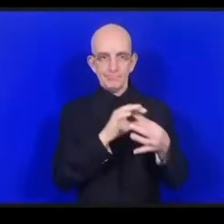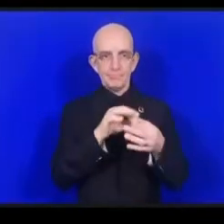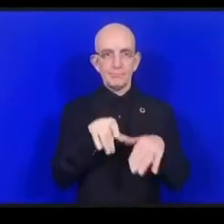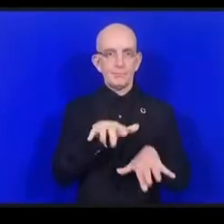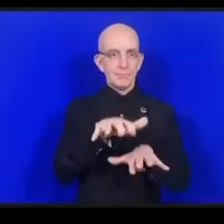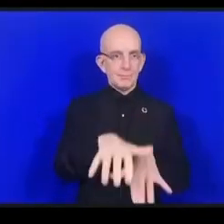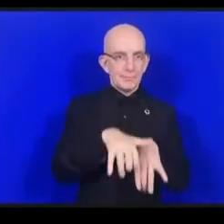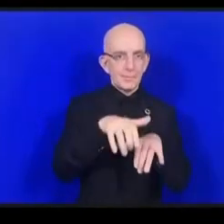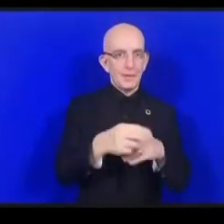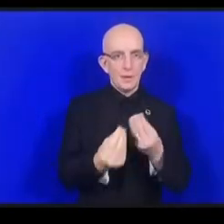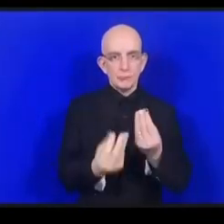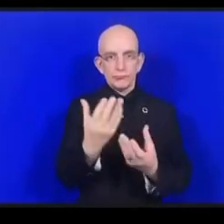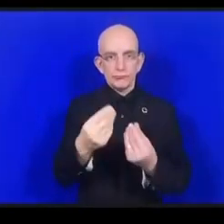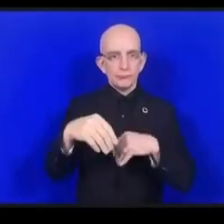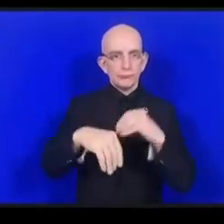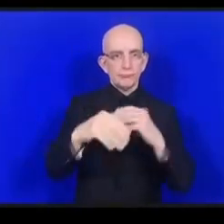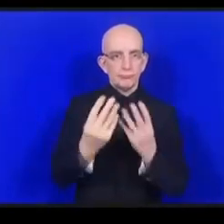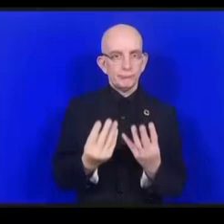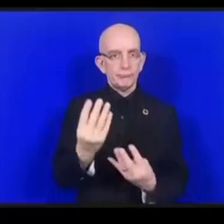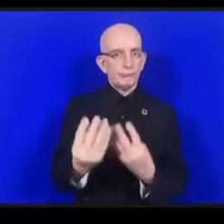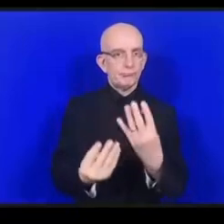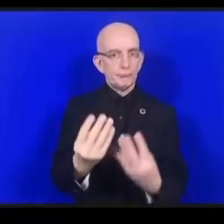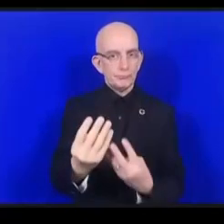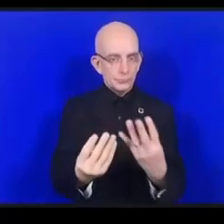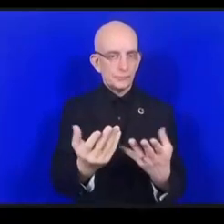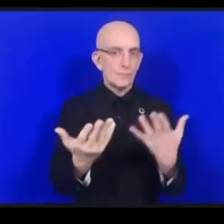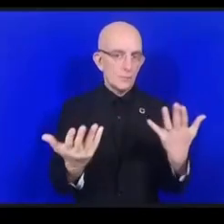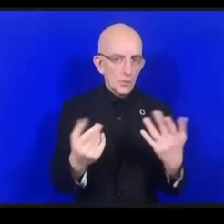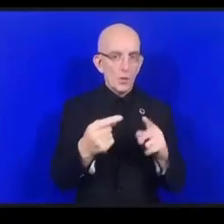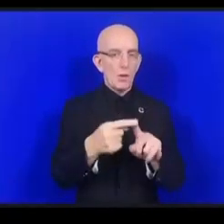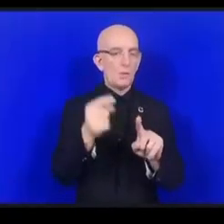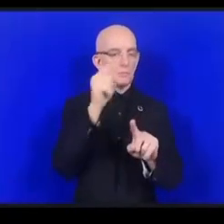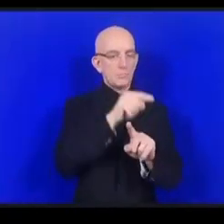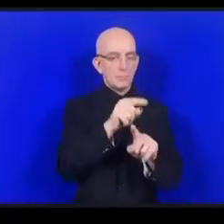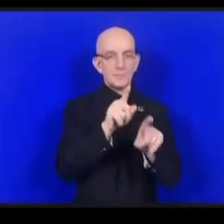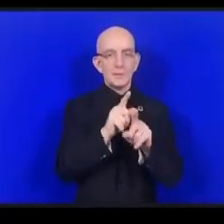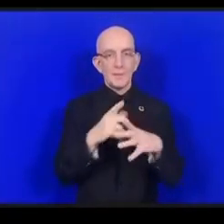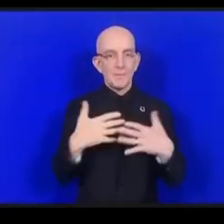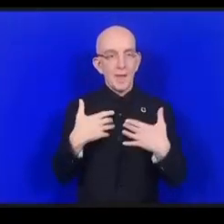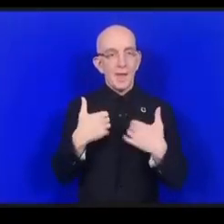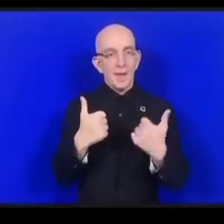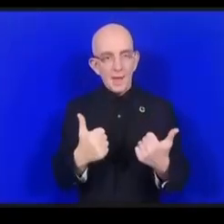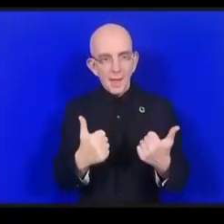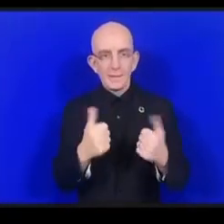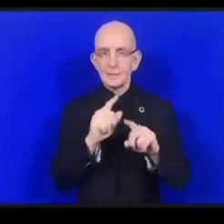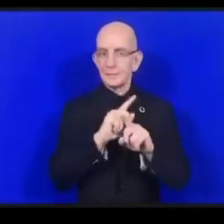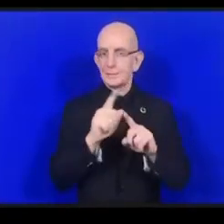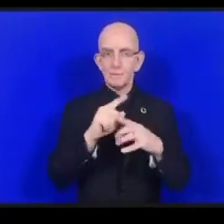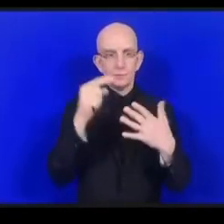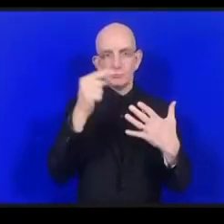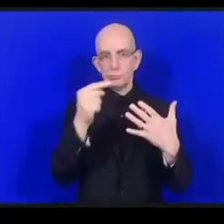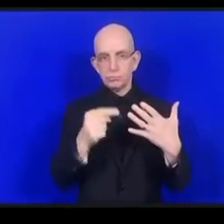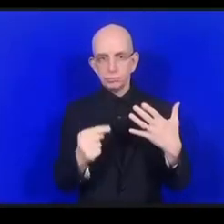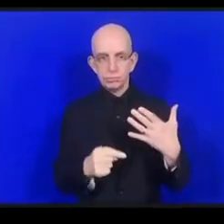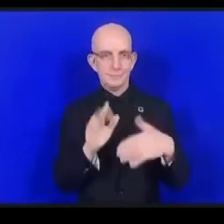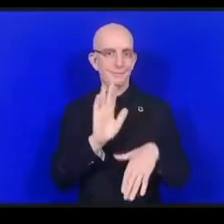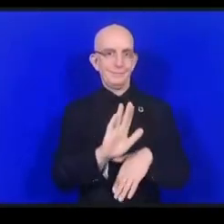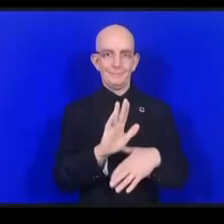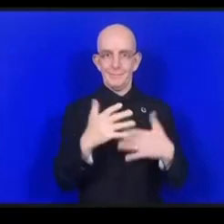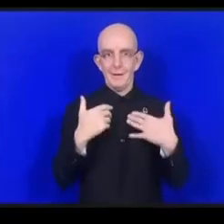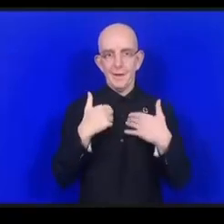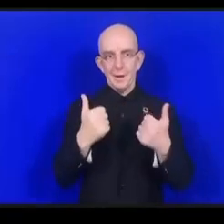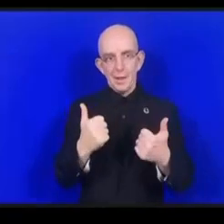القائمة كما تعرفون القضاء على الجوع والفقر إلى آخره فبدأنا في